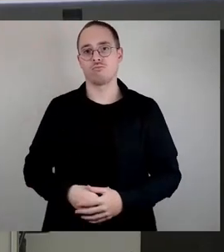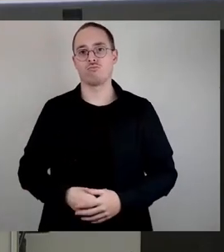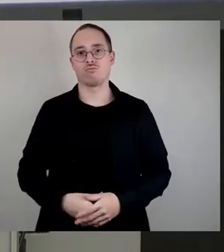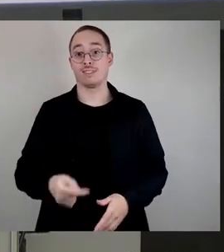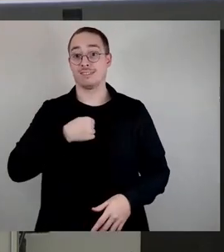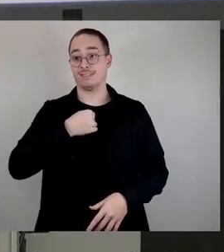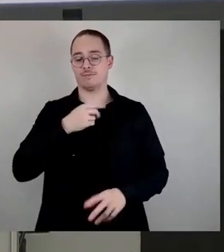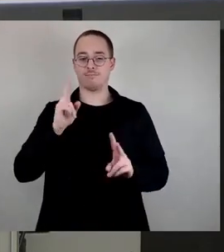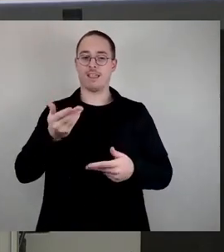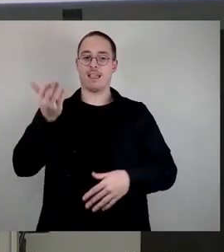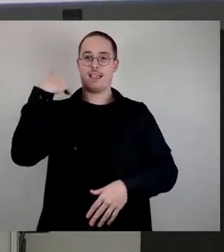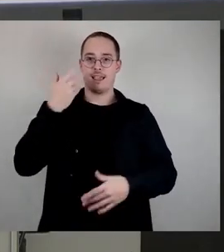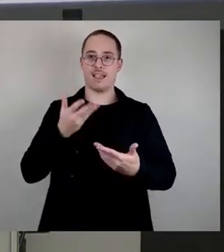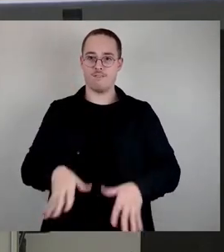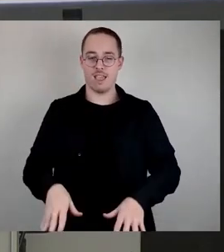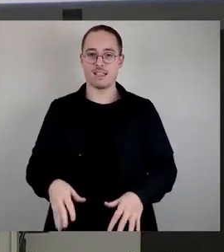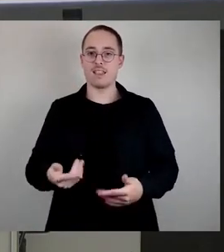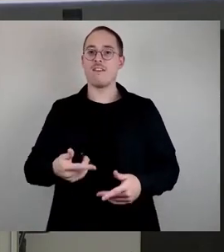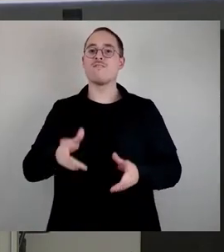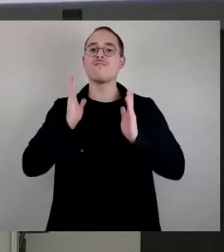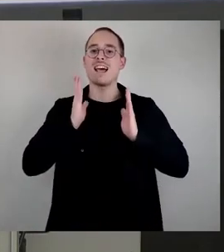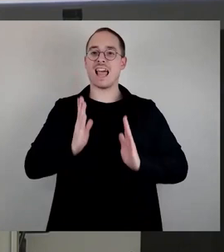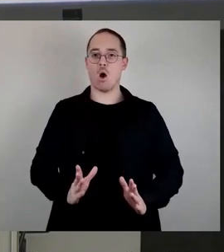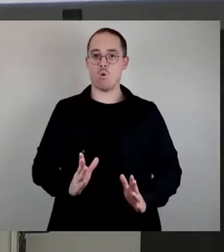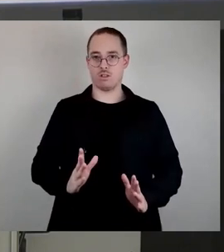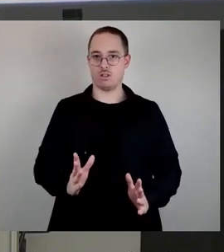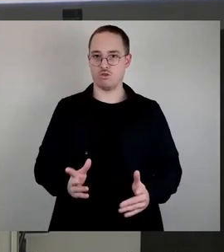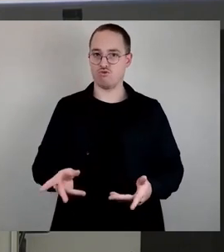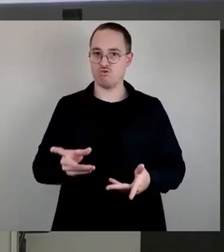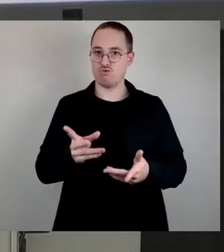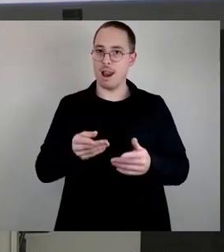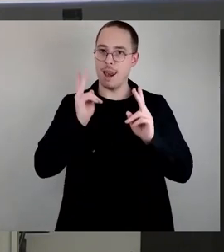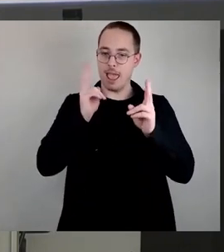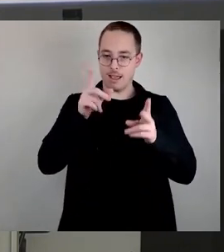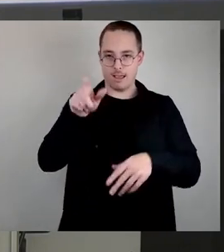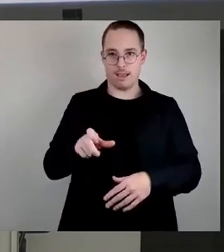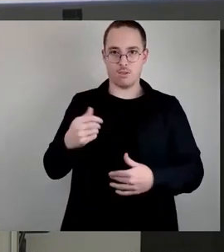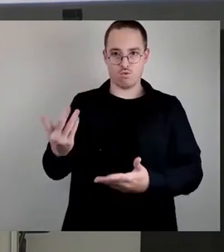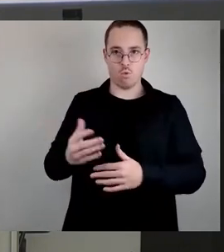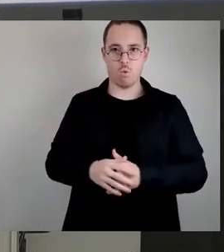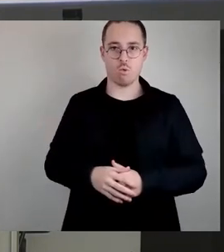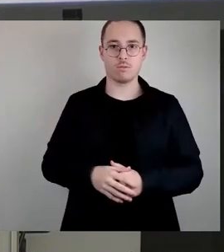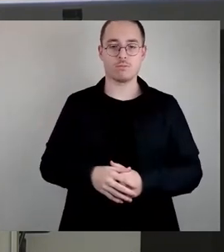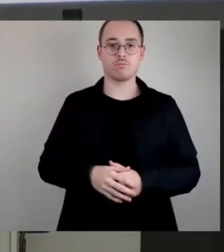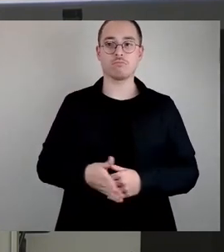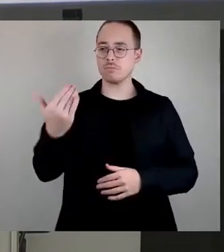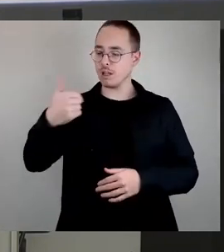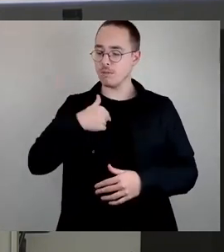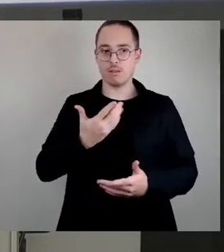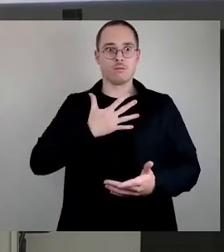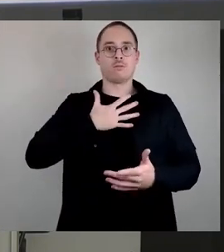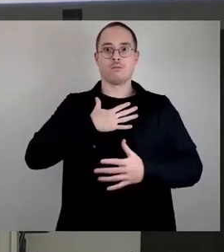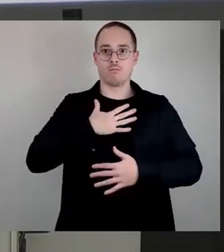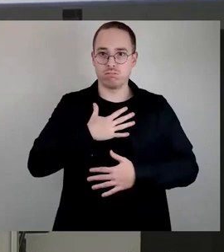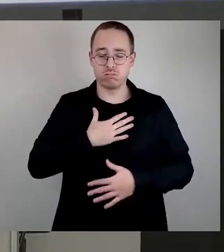Und dort weiß ich, wie verzweifelt wir damals waren, in den ganz, ganz vielen Beteiligungsrunden, wo die Schulen